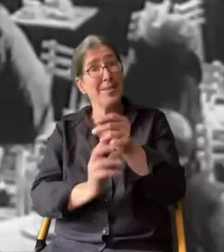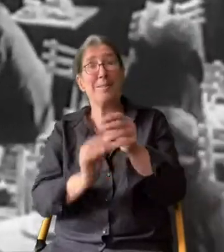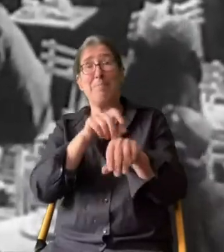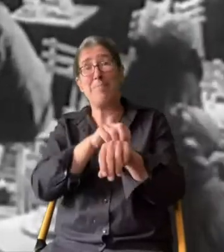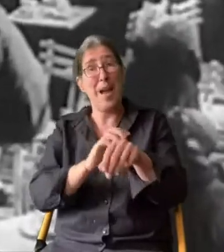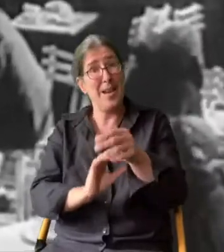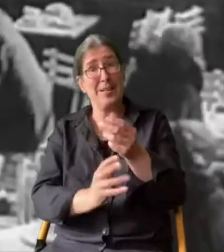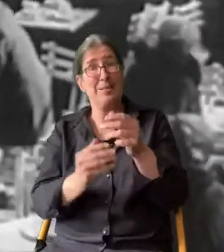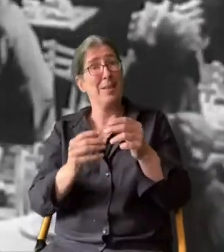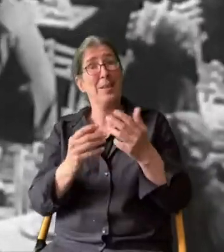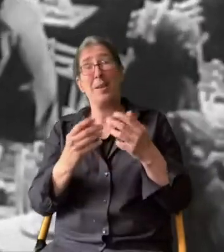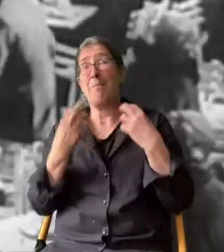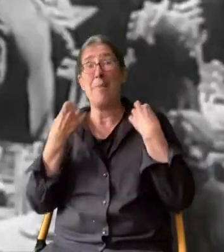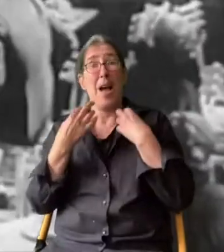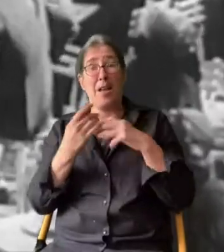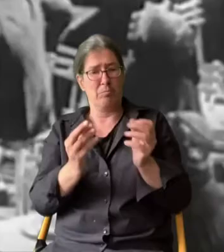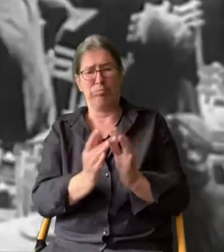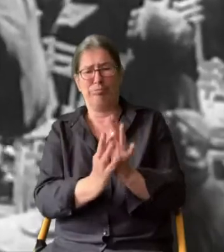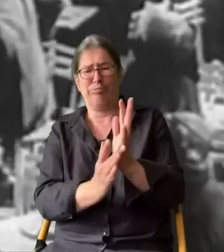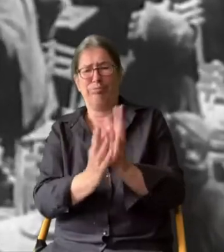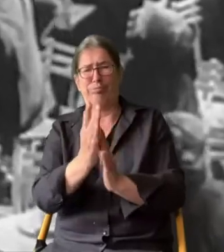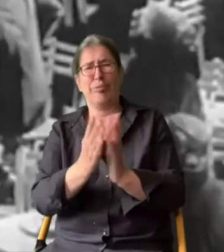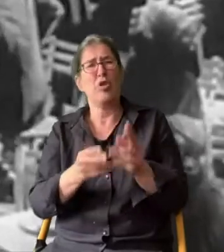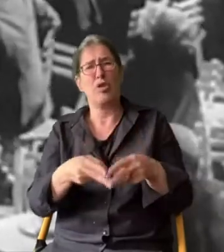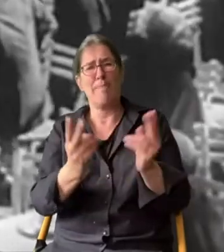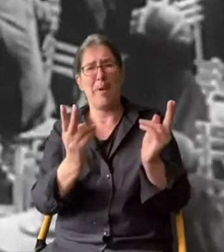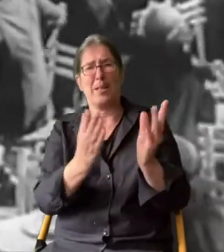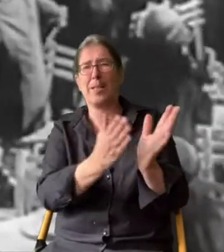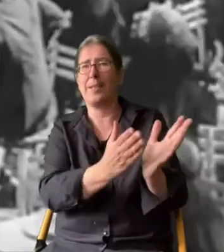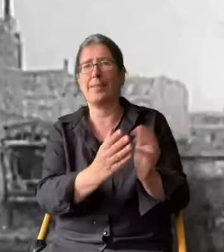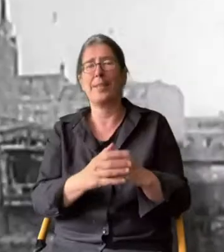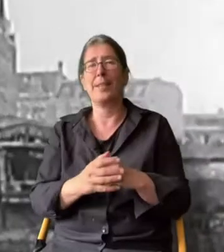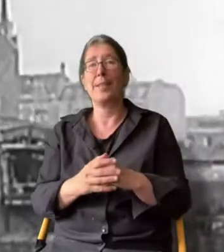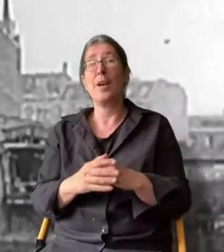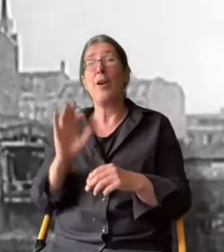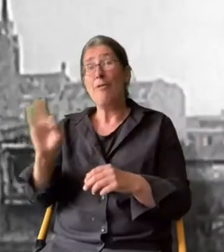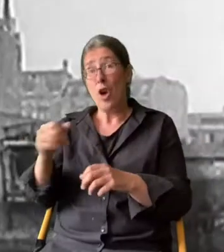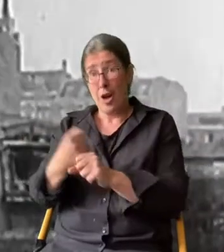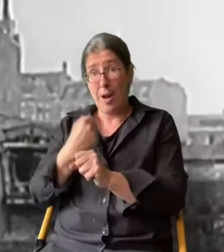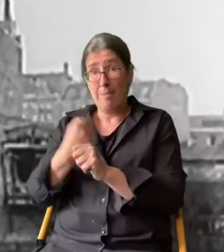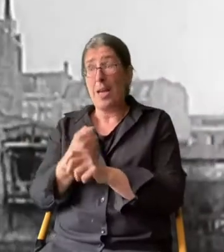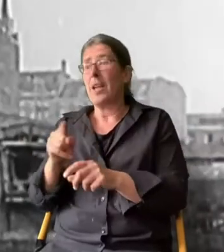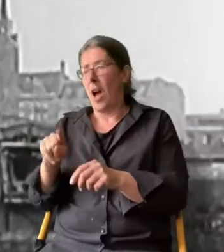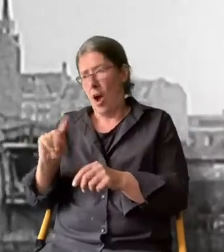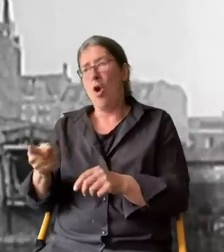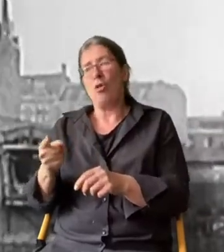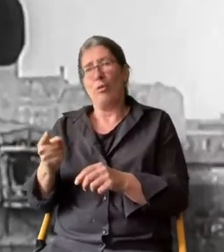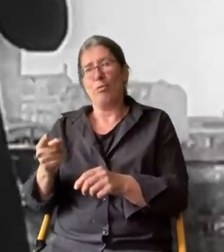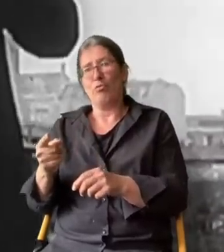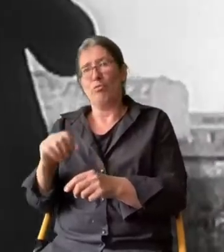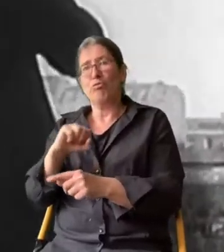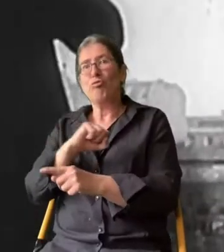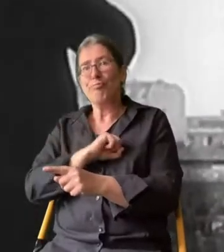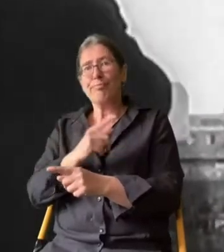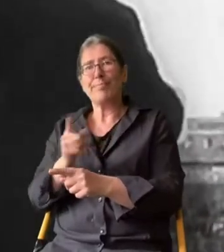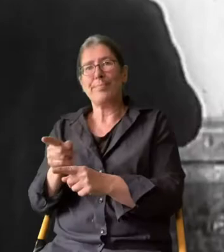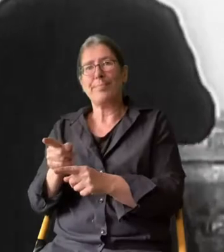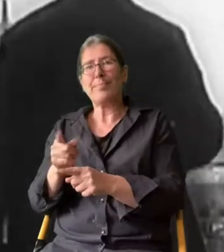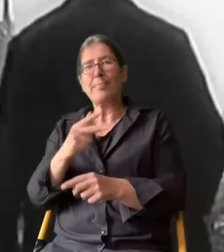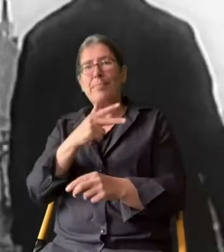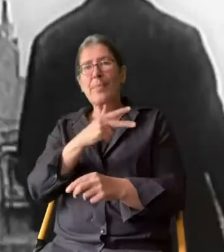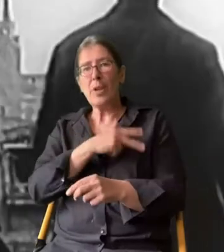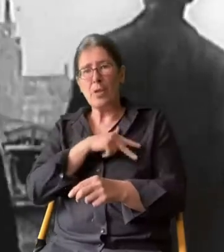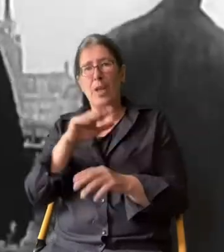Perlen, Perlen, es perlt der Champagner. Für die Arbeiter fällt auch etwas ab.